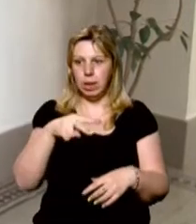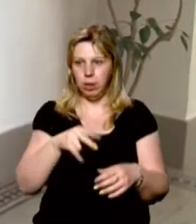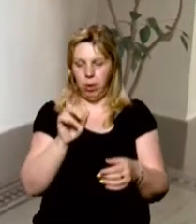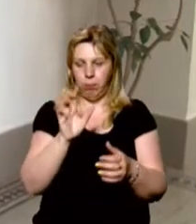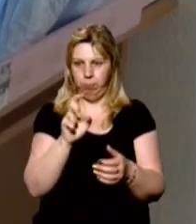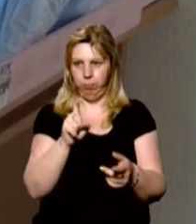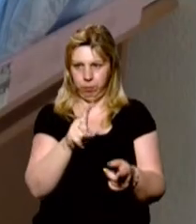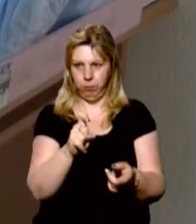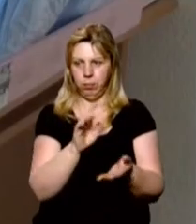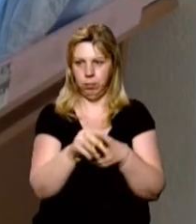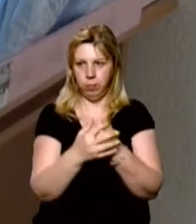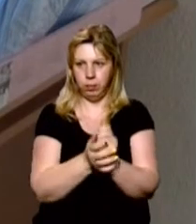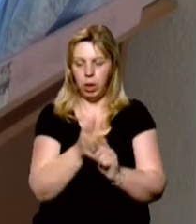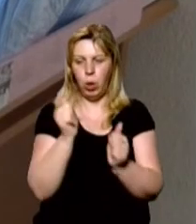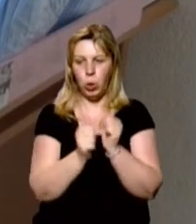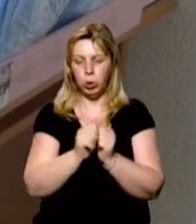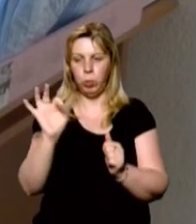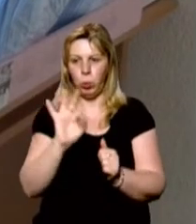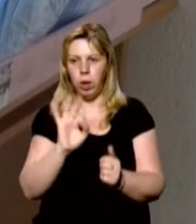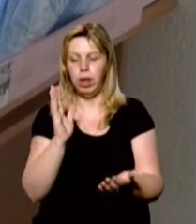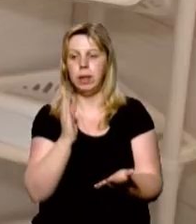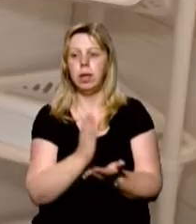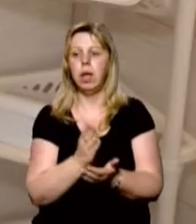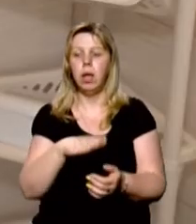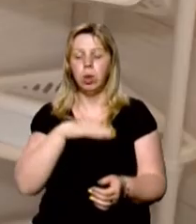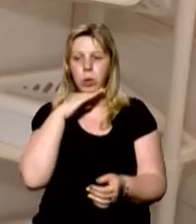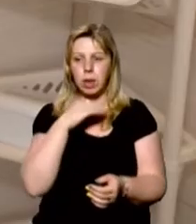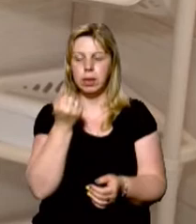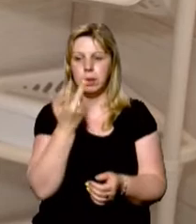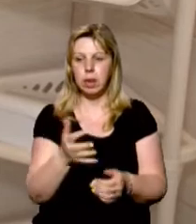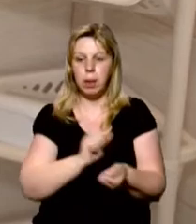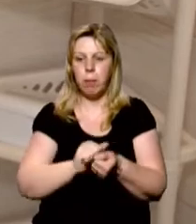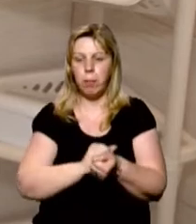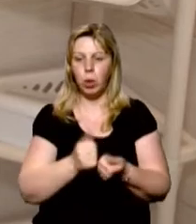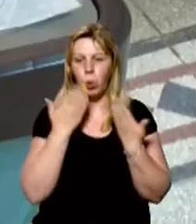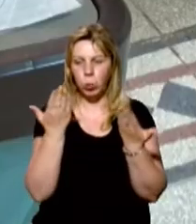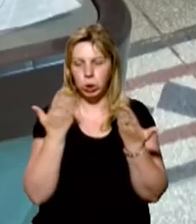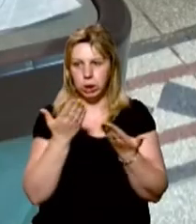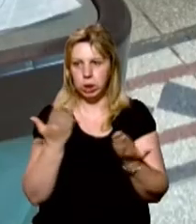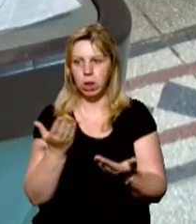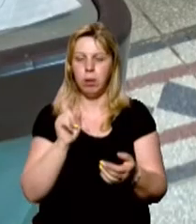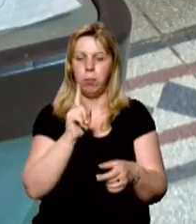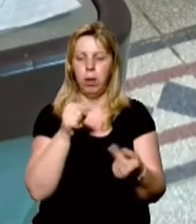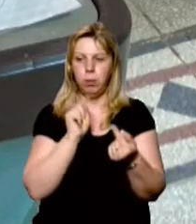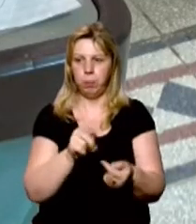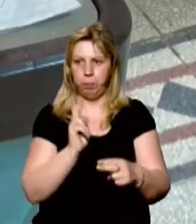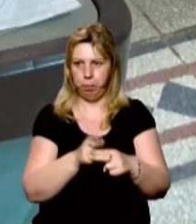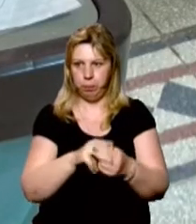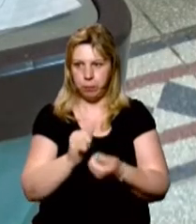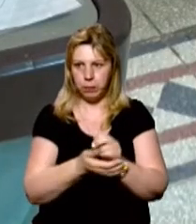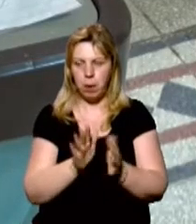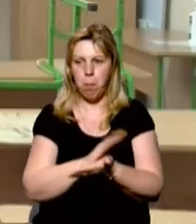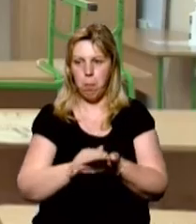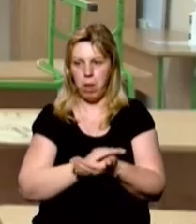обробки рук. В кожному туалеті є достатня кількість папірових рушничків, антисептиков, мила для